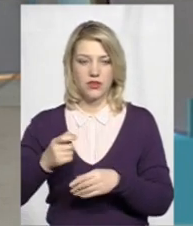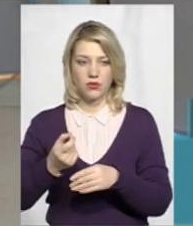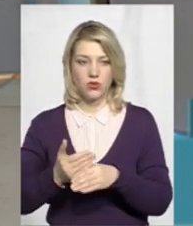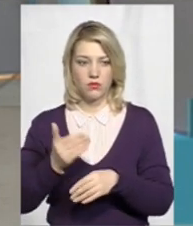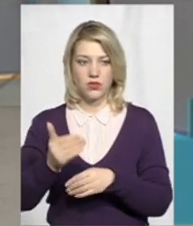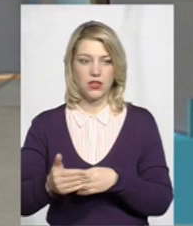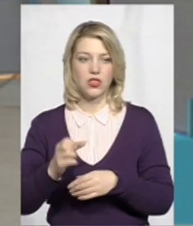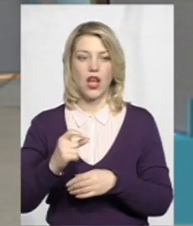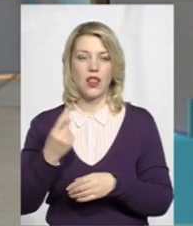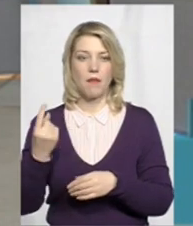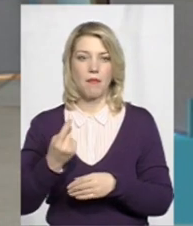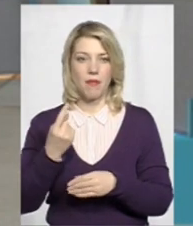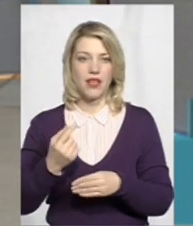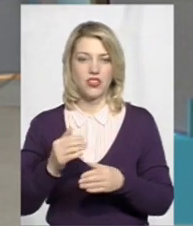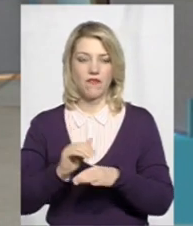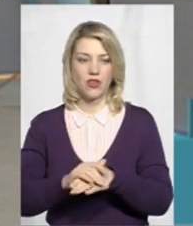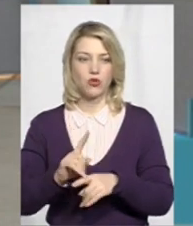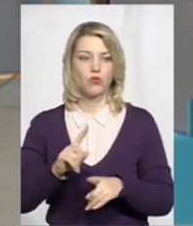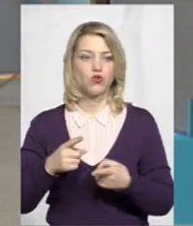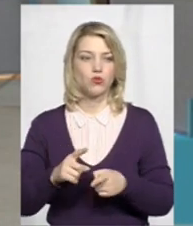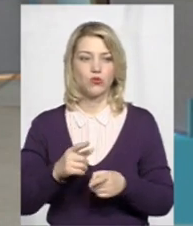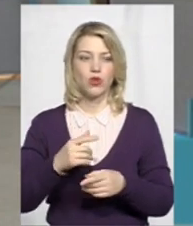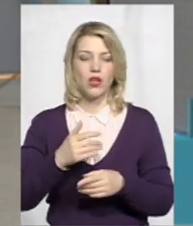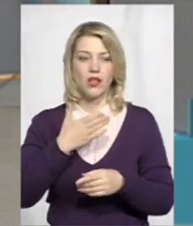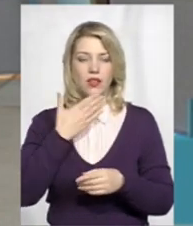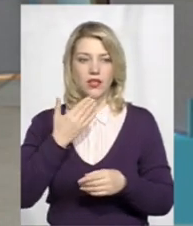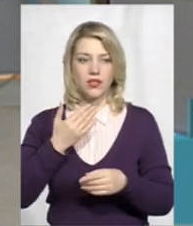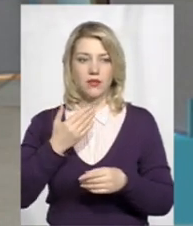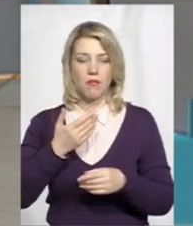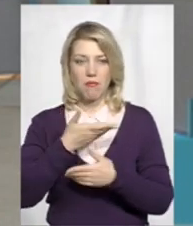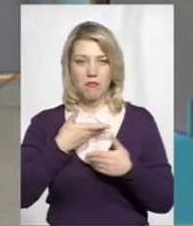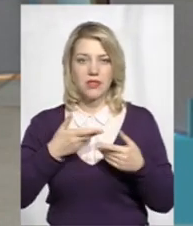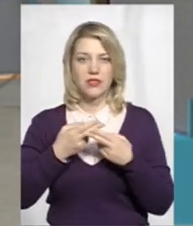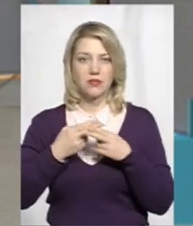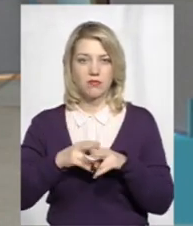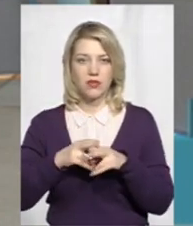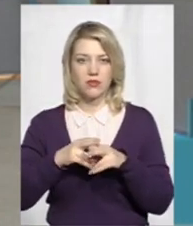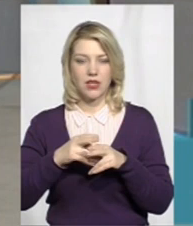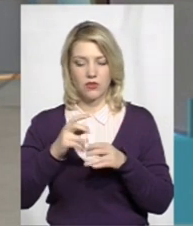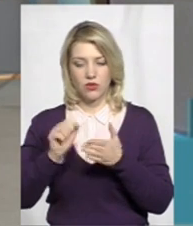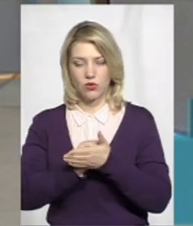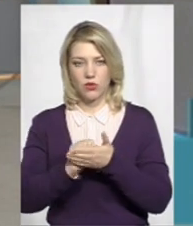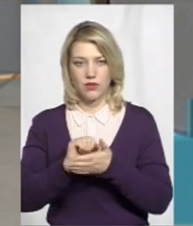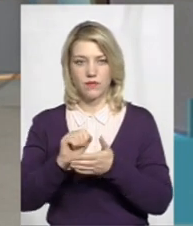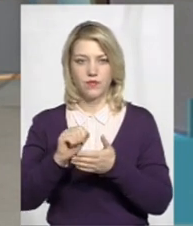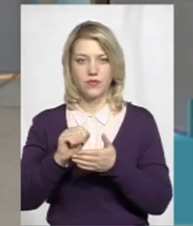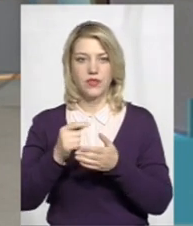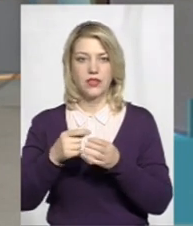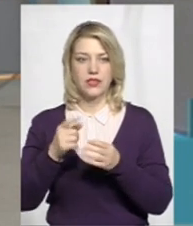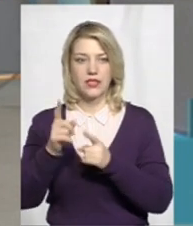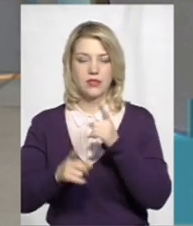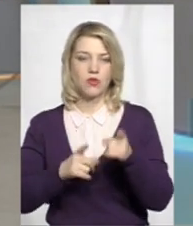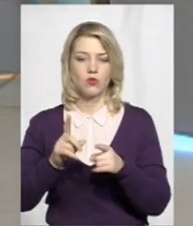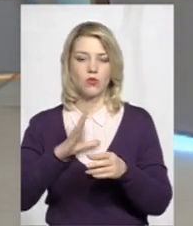пізніше. Але перший фактор був то, що я говорила, чому ми змінювали технічну конкурсну документацію. Тому що були